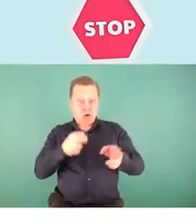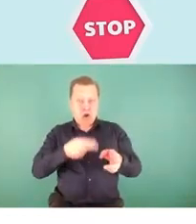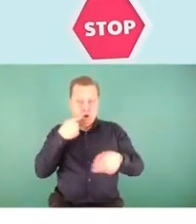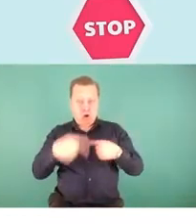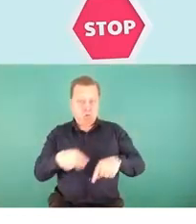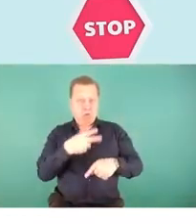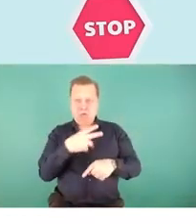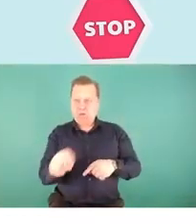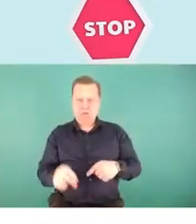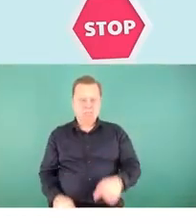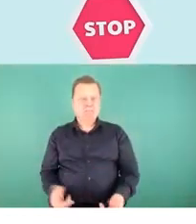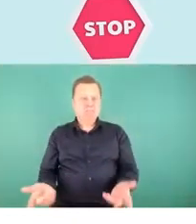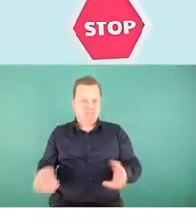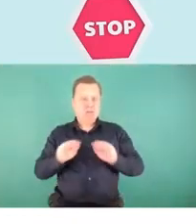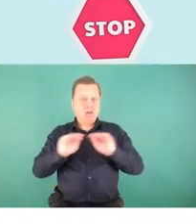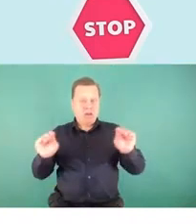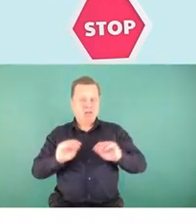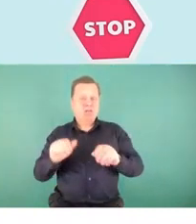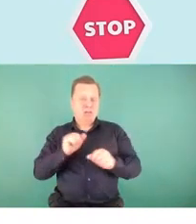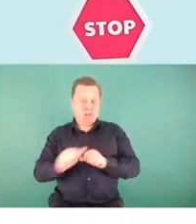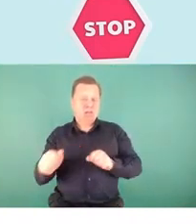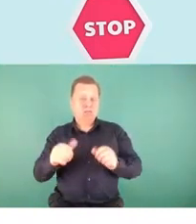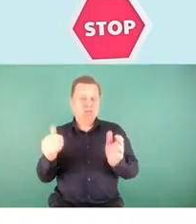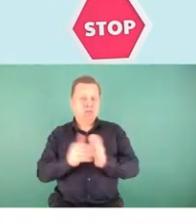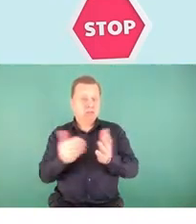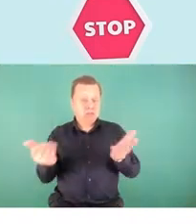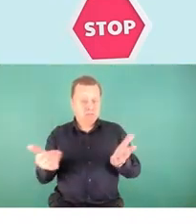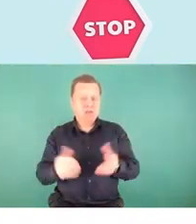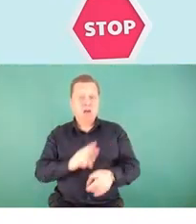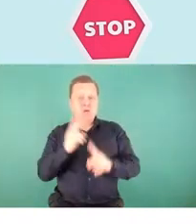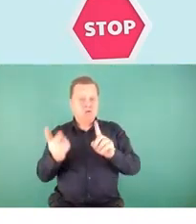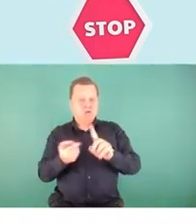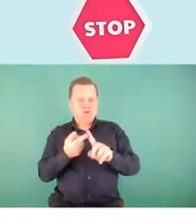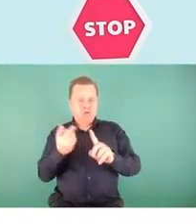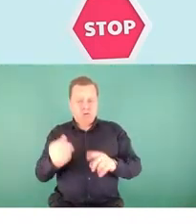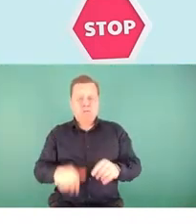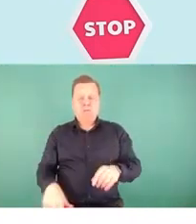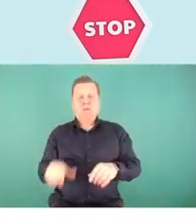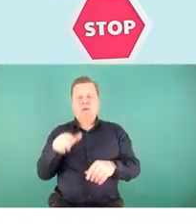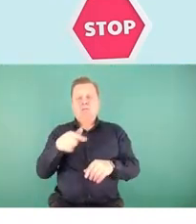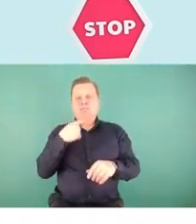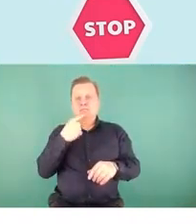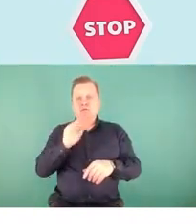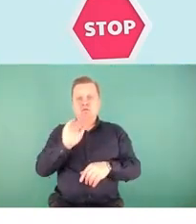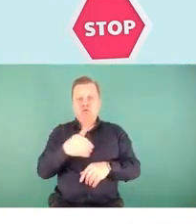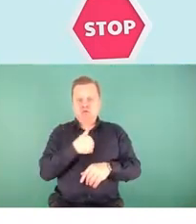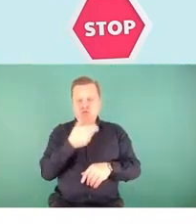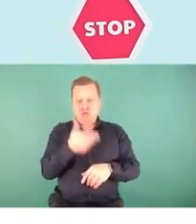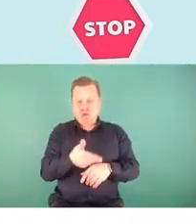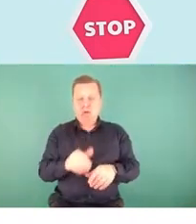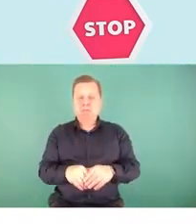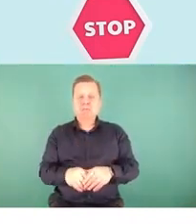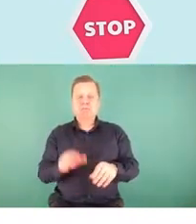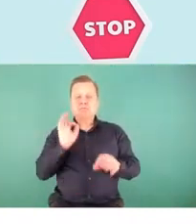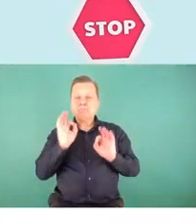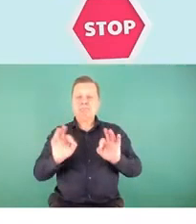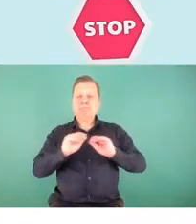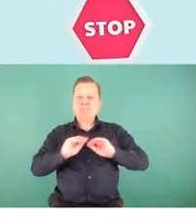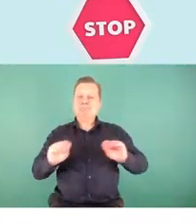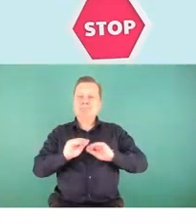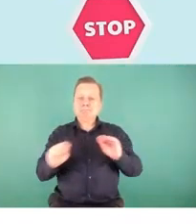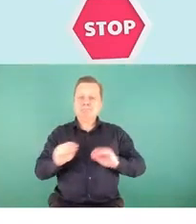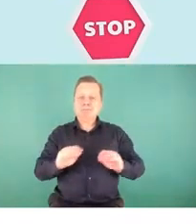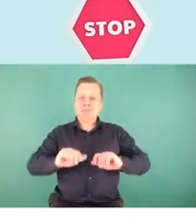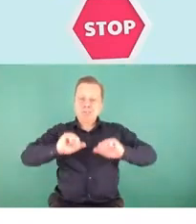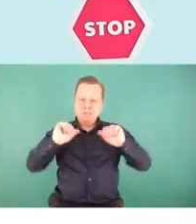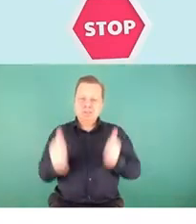obszarze, w tym zakresie. Drugi powód to taki, że w systemie edukacji brakuje na dzień dzisiejszy tak naprawdę systemowego